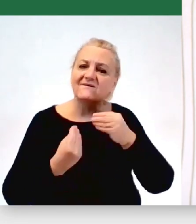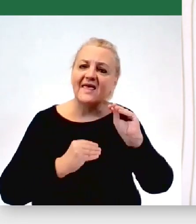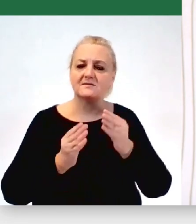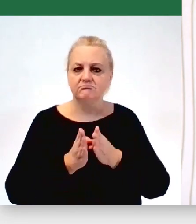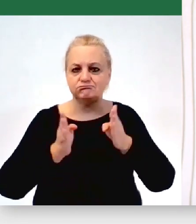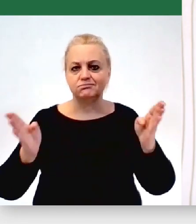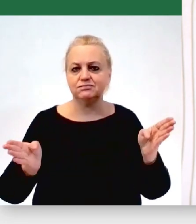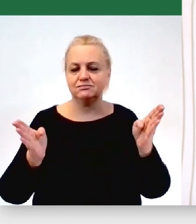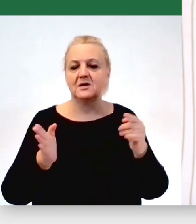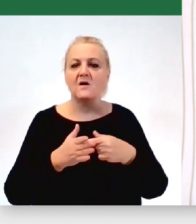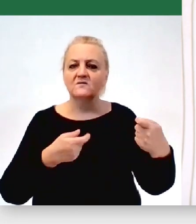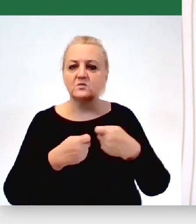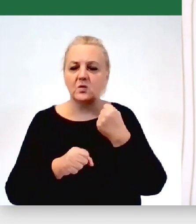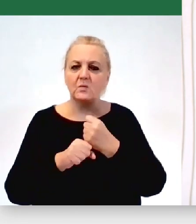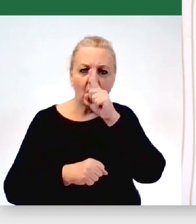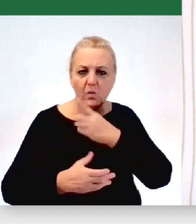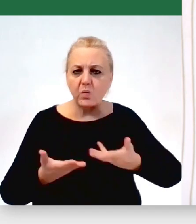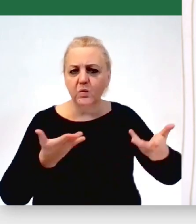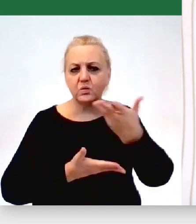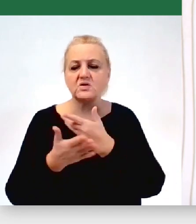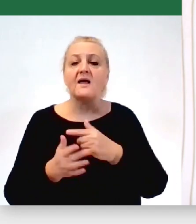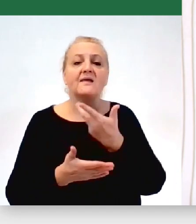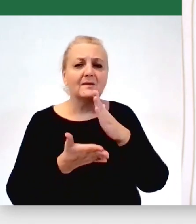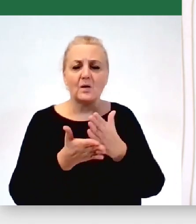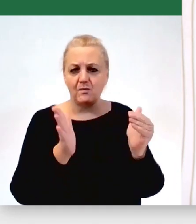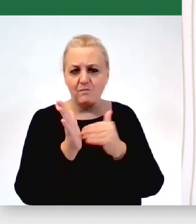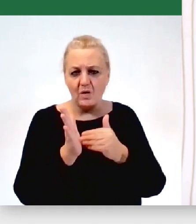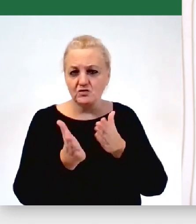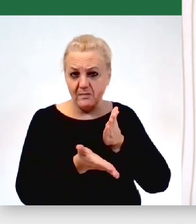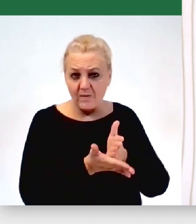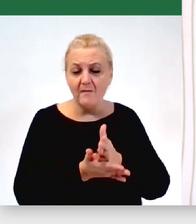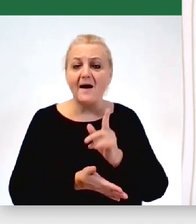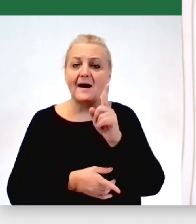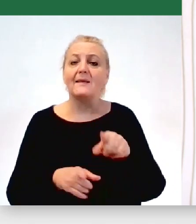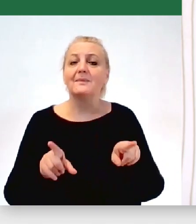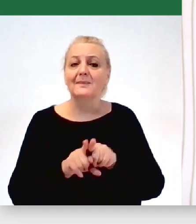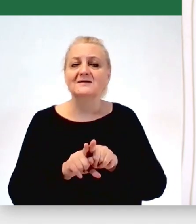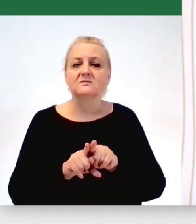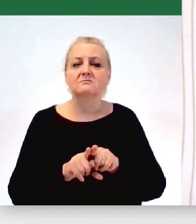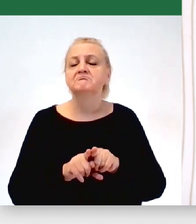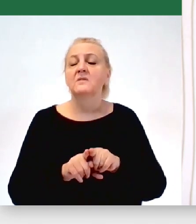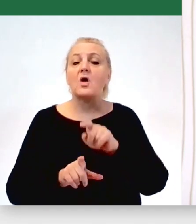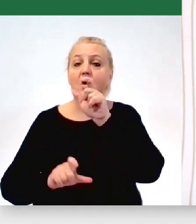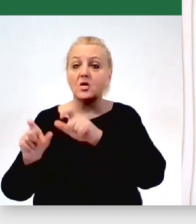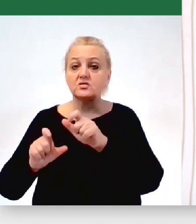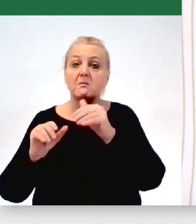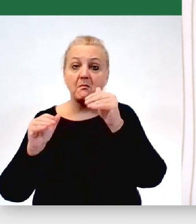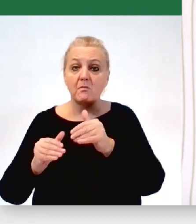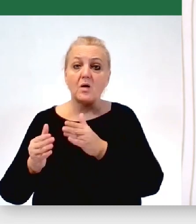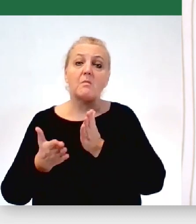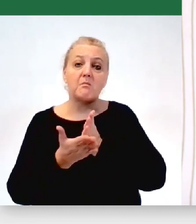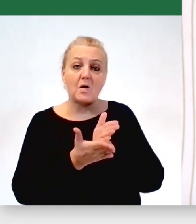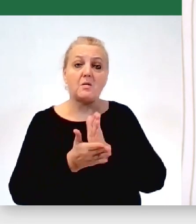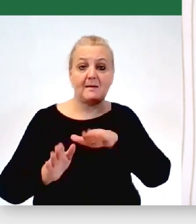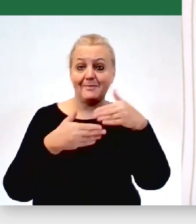bardzo szeroką współpracę z mieszkańcami, nie tylko tymi, którzy potrzebują pomocy, tylko absolutnie również tymi, którzy mogą się tą pomocą podzielić